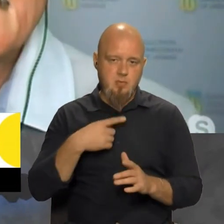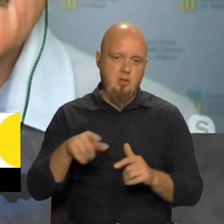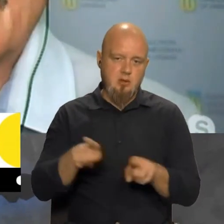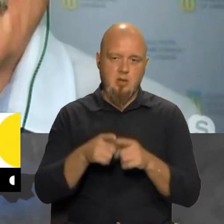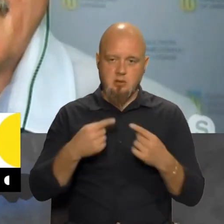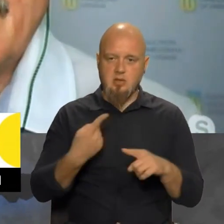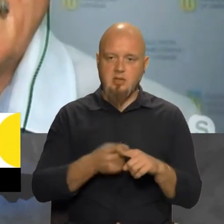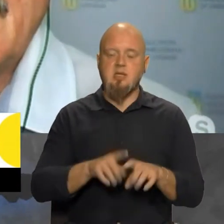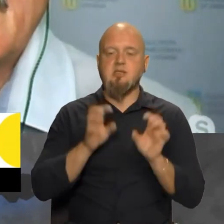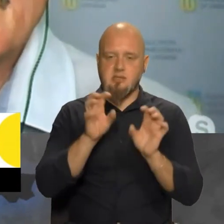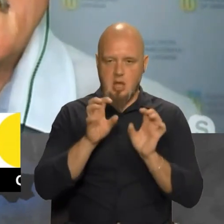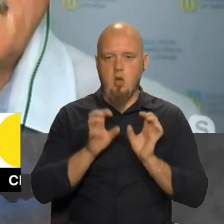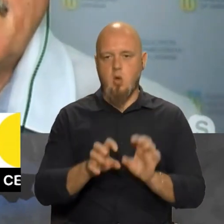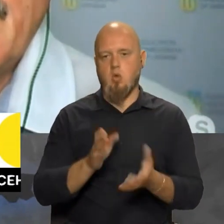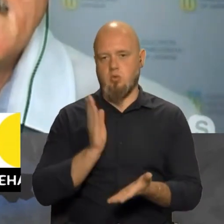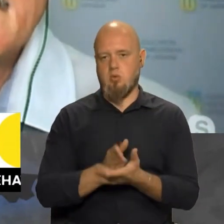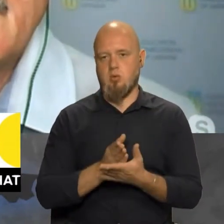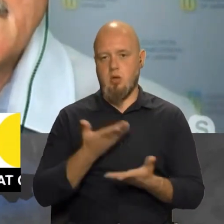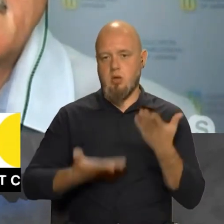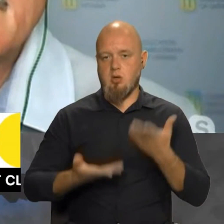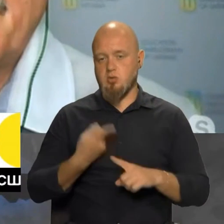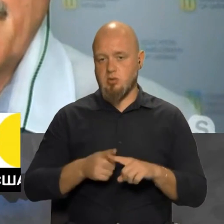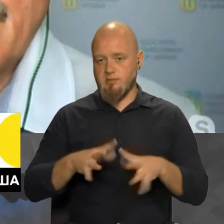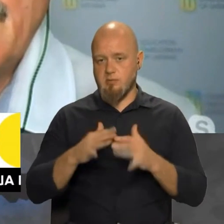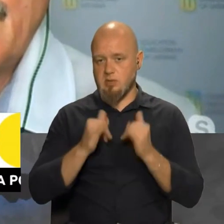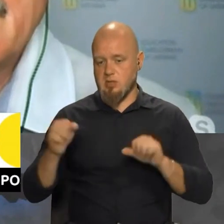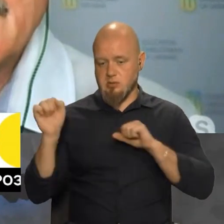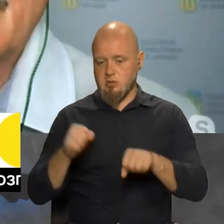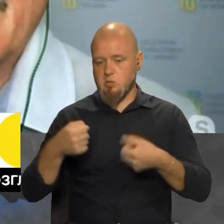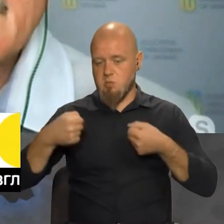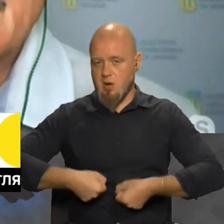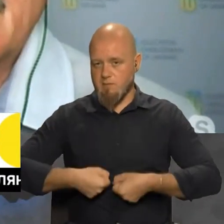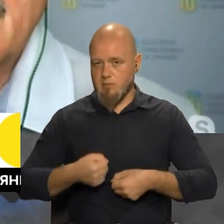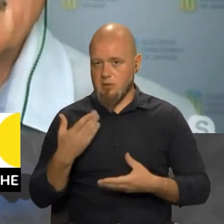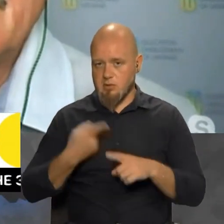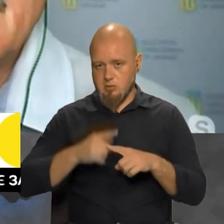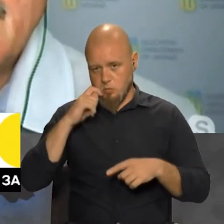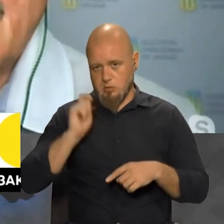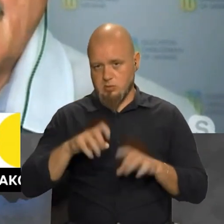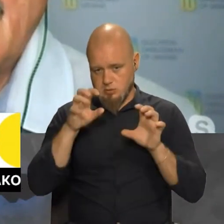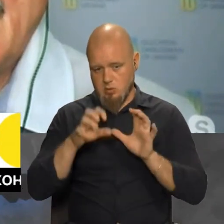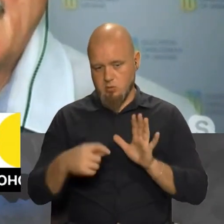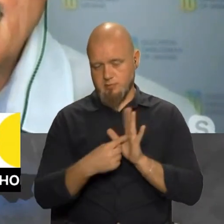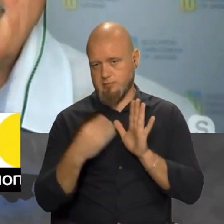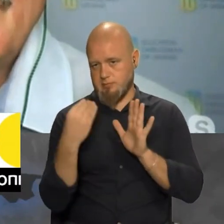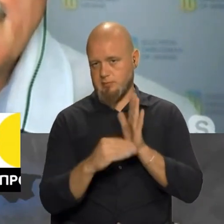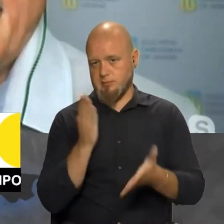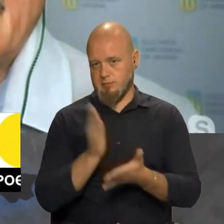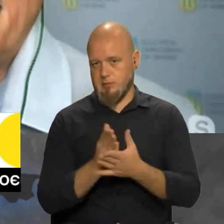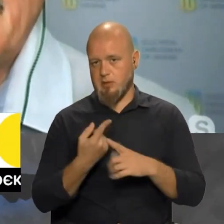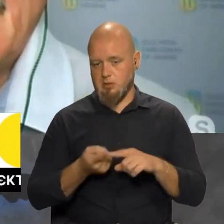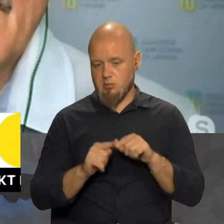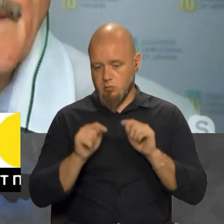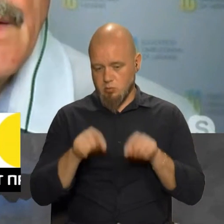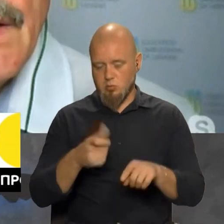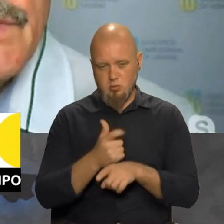далі. Це законно, якщо це відбувається для захисту прав. Це українське законодавство визначає. Тому тут